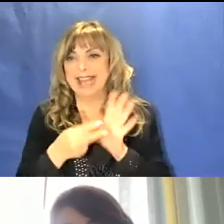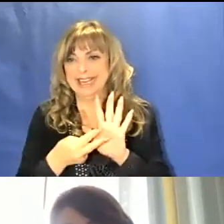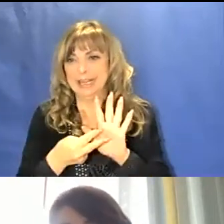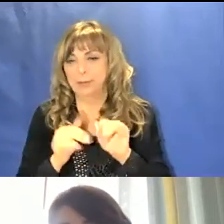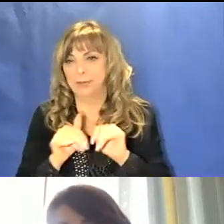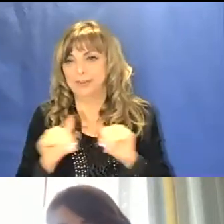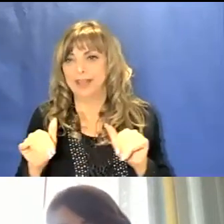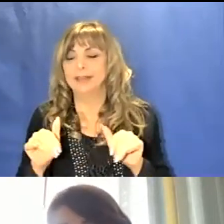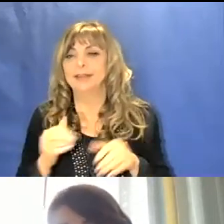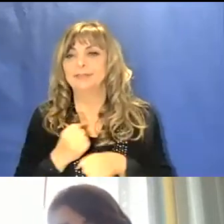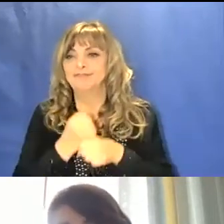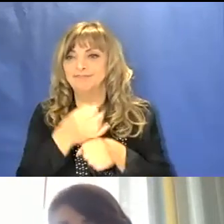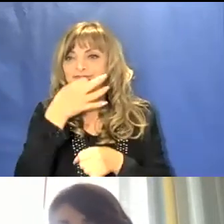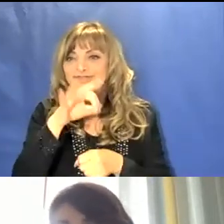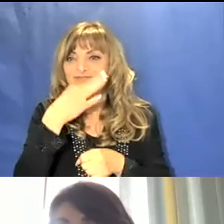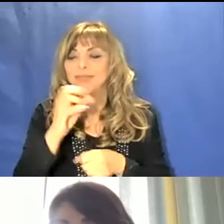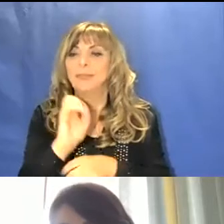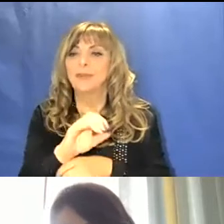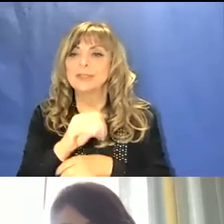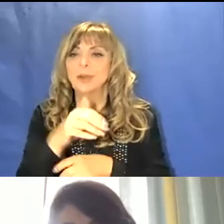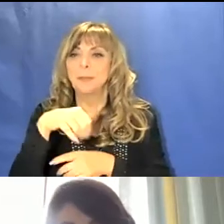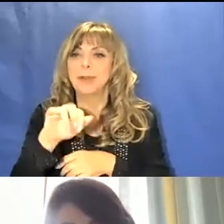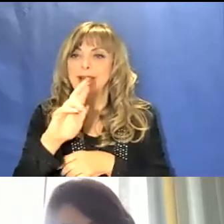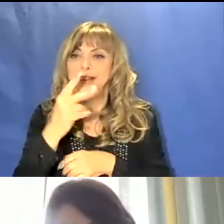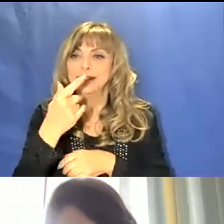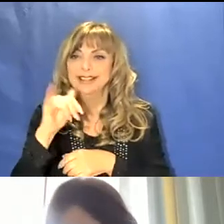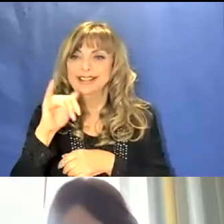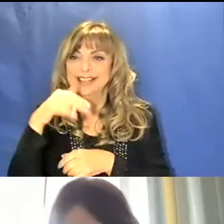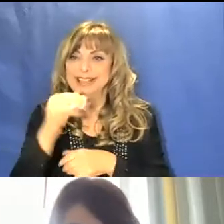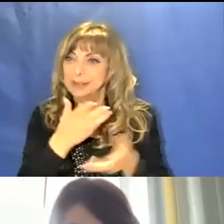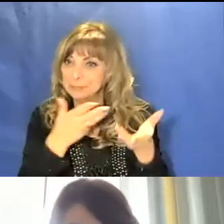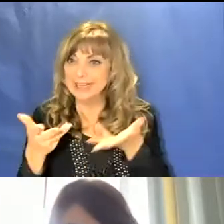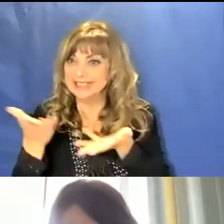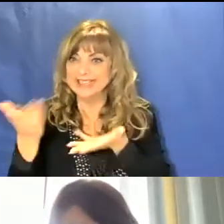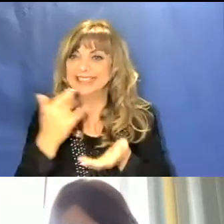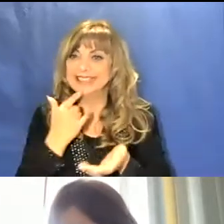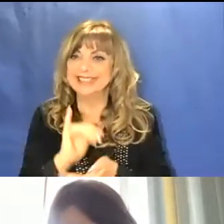Passo la parola al mio collega il professor Martini che ha così la possibilità di presentarsi.